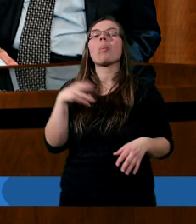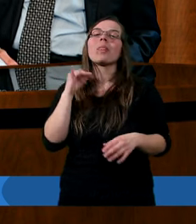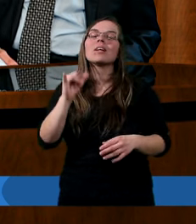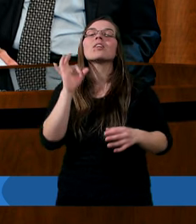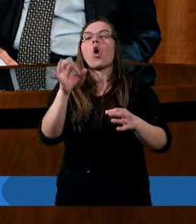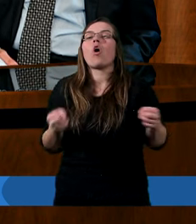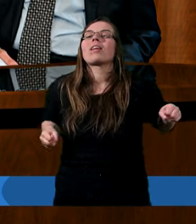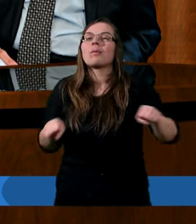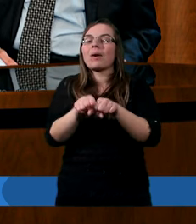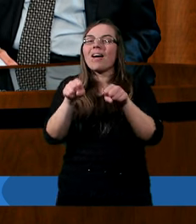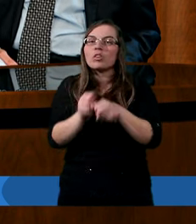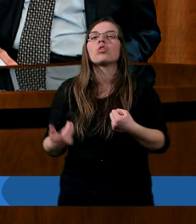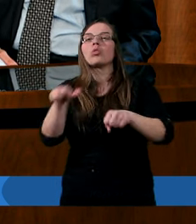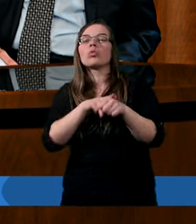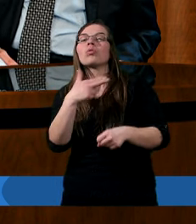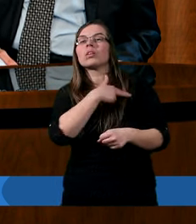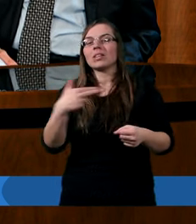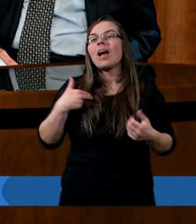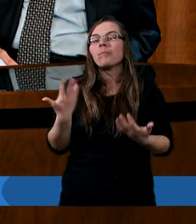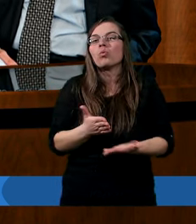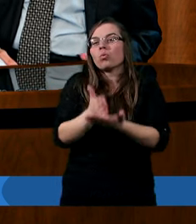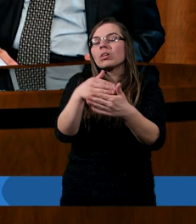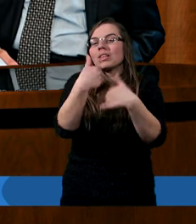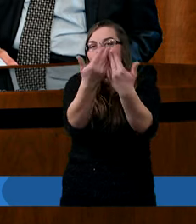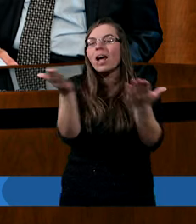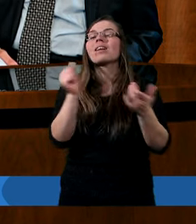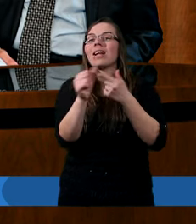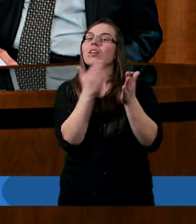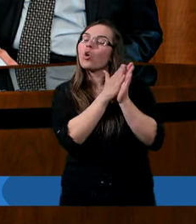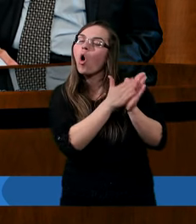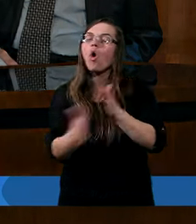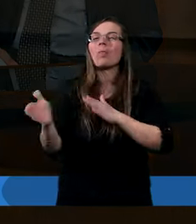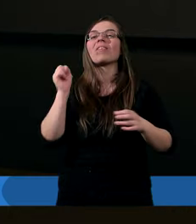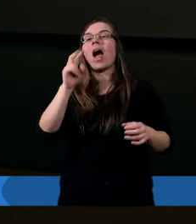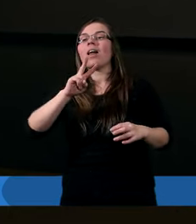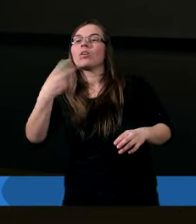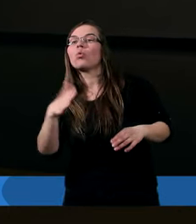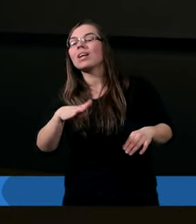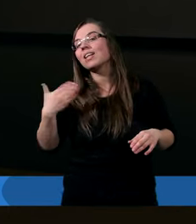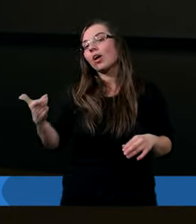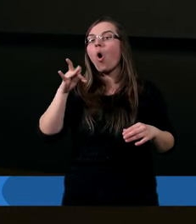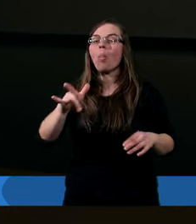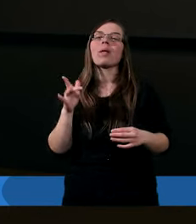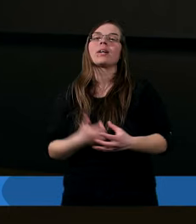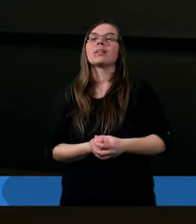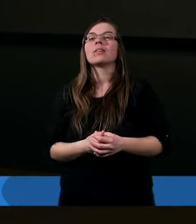o sprawiedliwości, której nam udzielić jest gotowy, a z drugiej strony